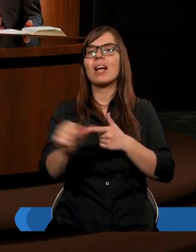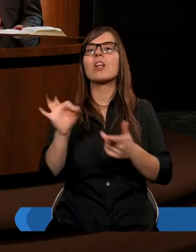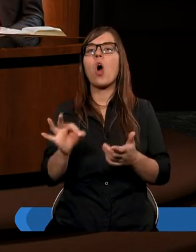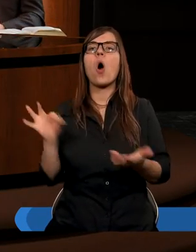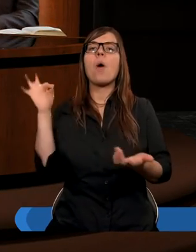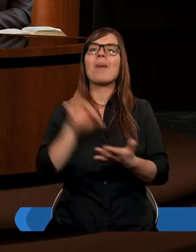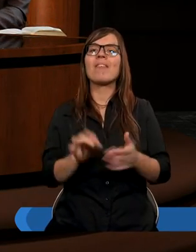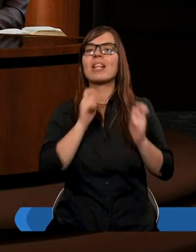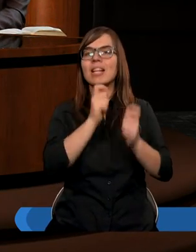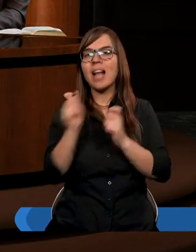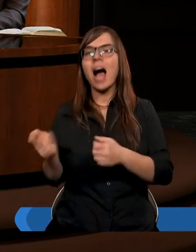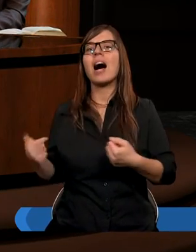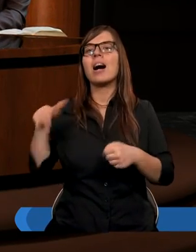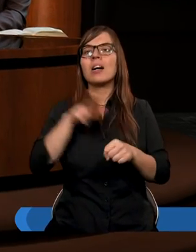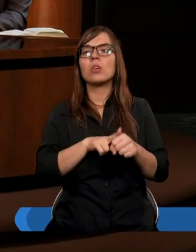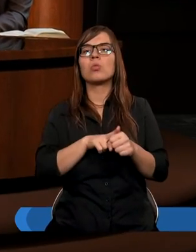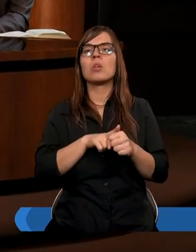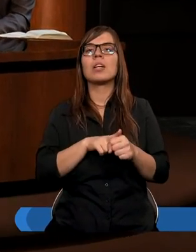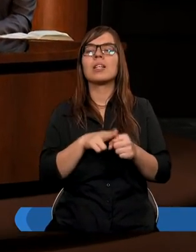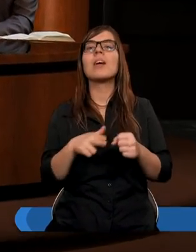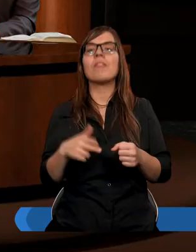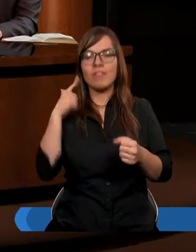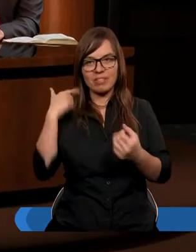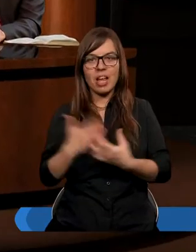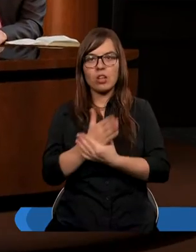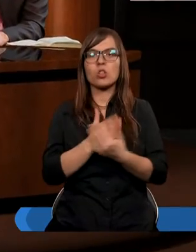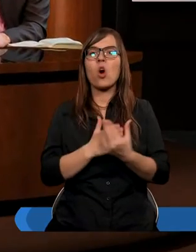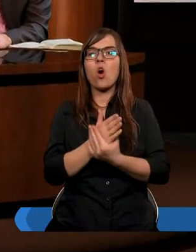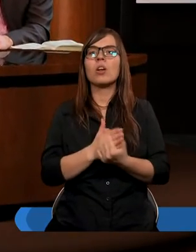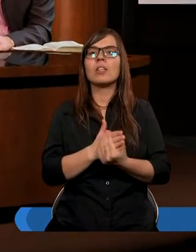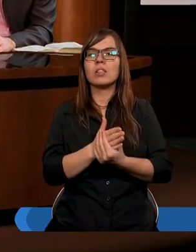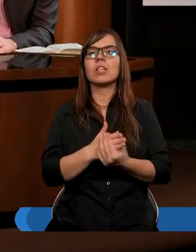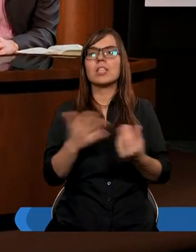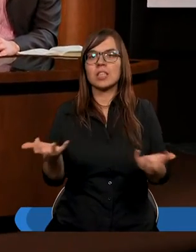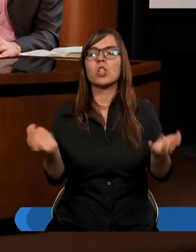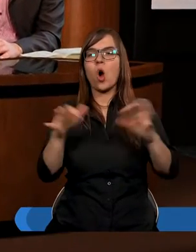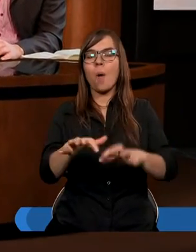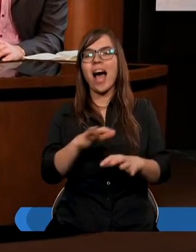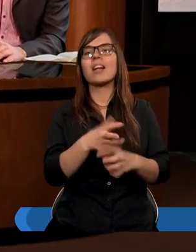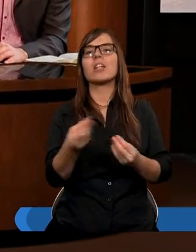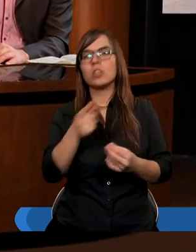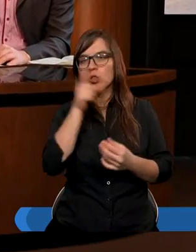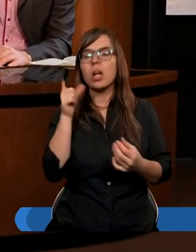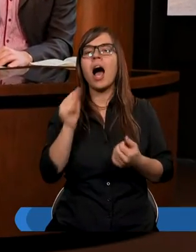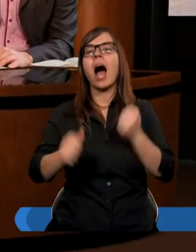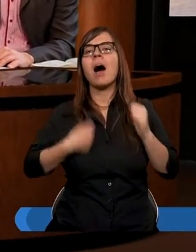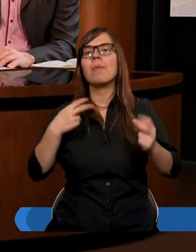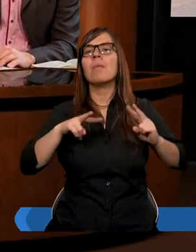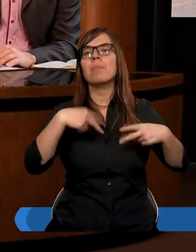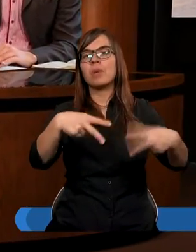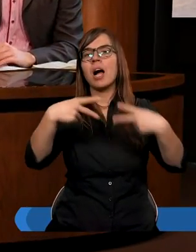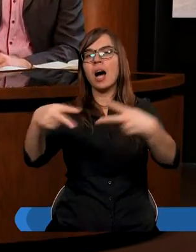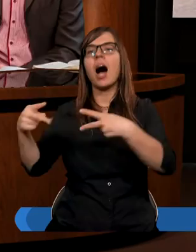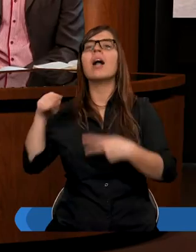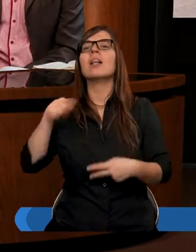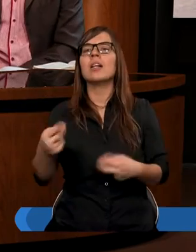pewnych darach które wierzący no zgromadzili aby przekazać